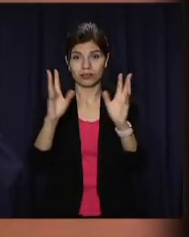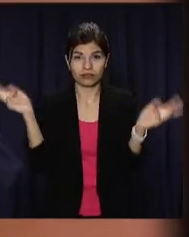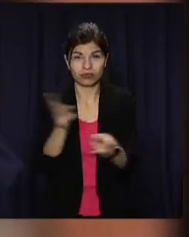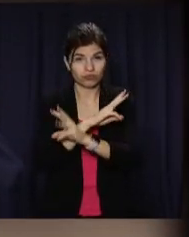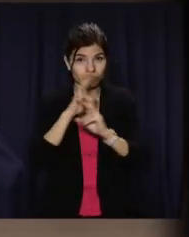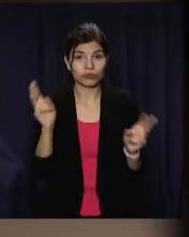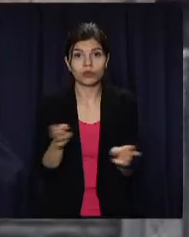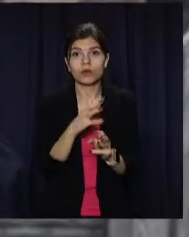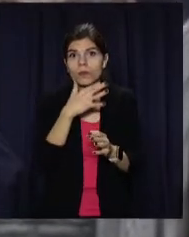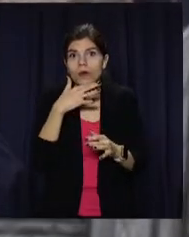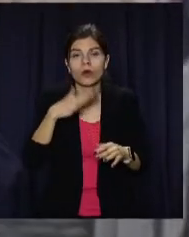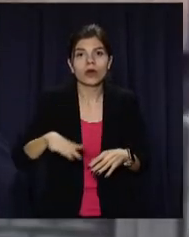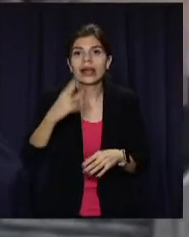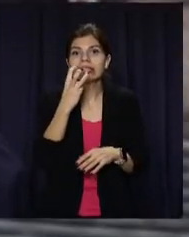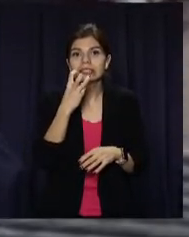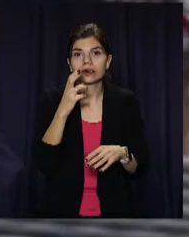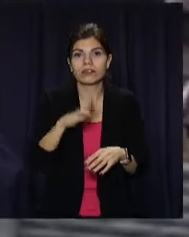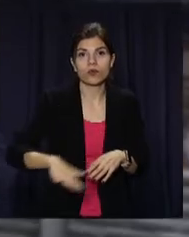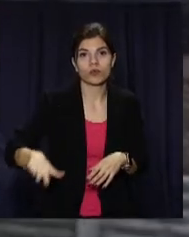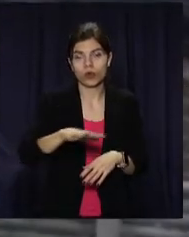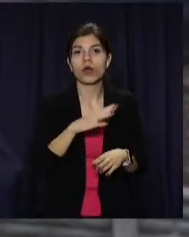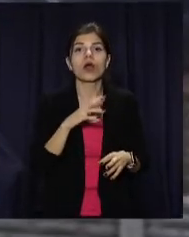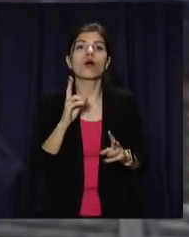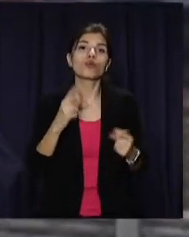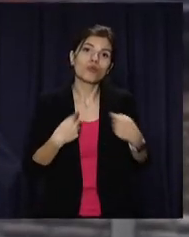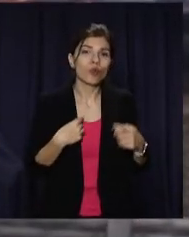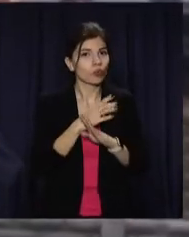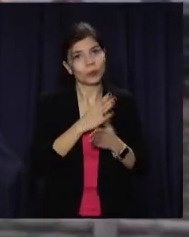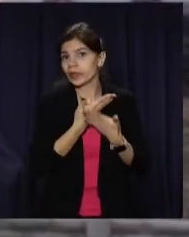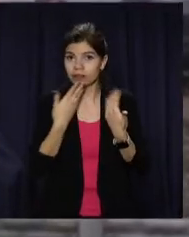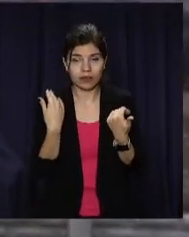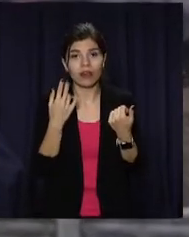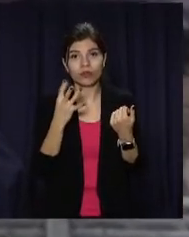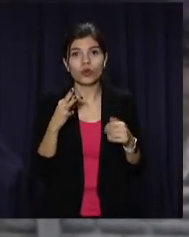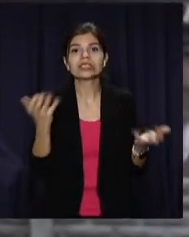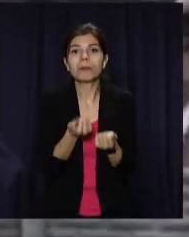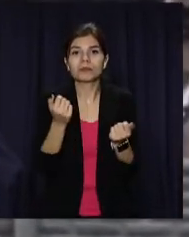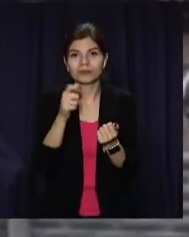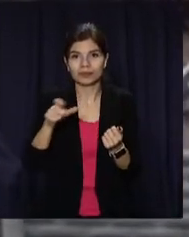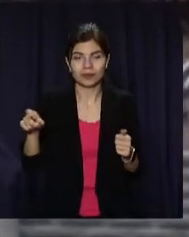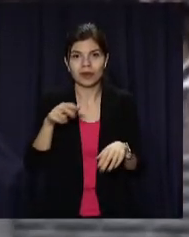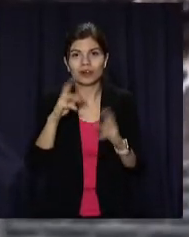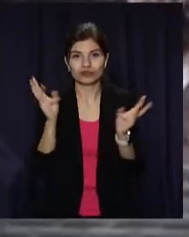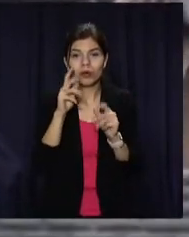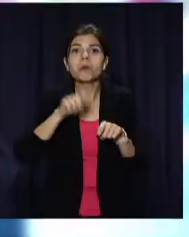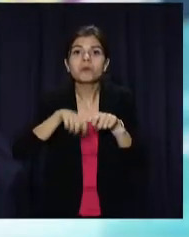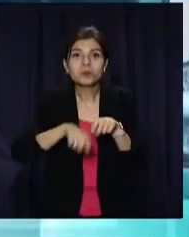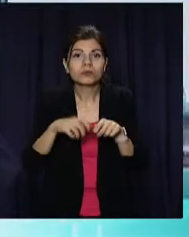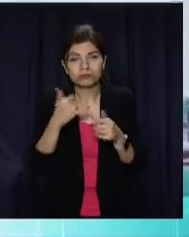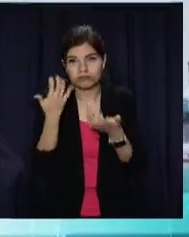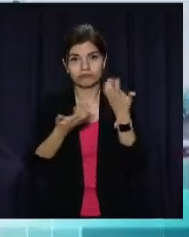вирувало на понад 300 метрах квадратних, загиблих та постраждалих немає. Наразі ДСНСники встановлюють причину загоряння.